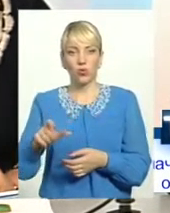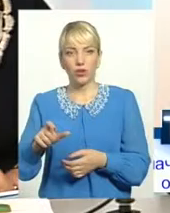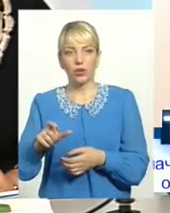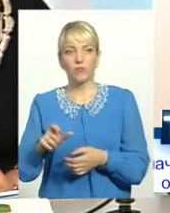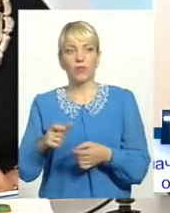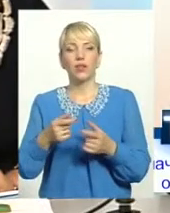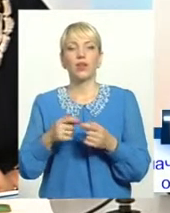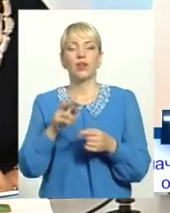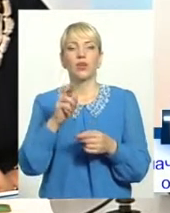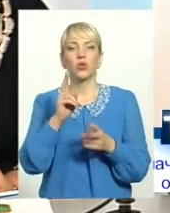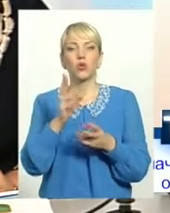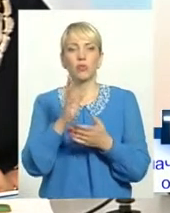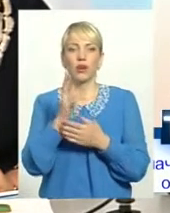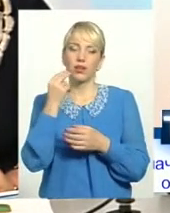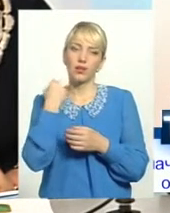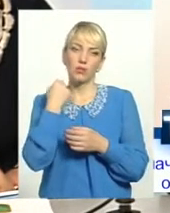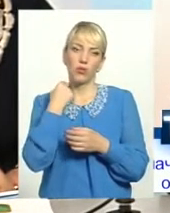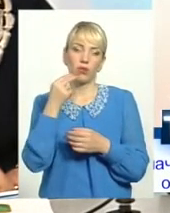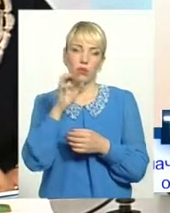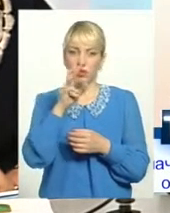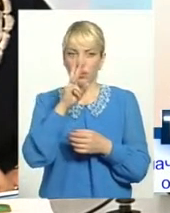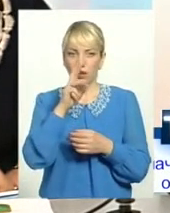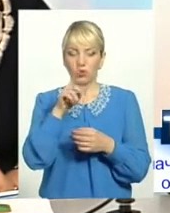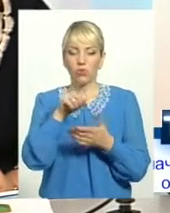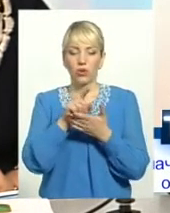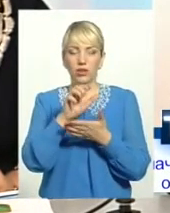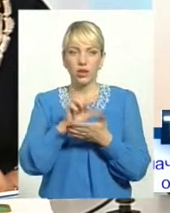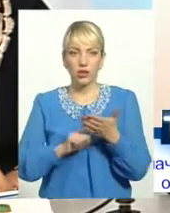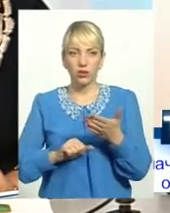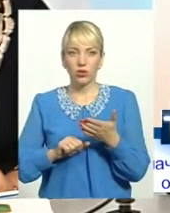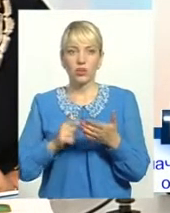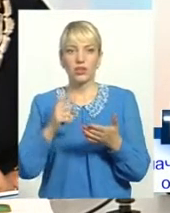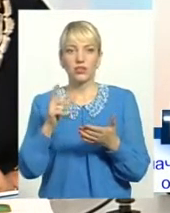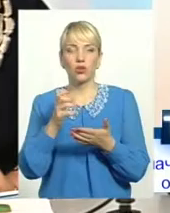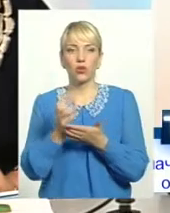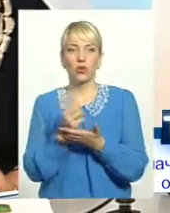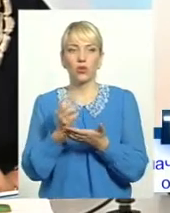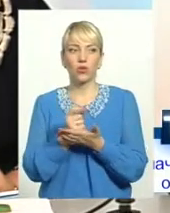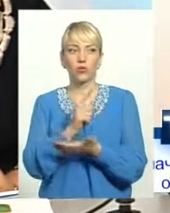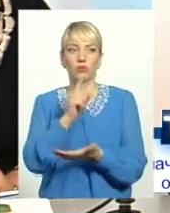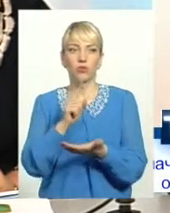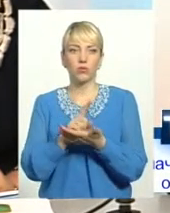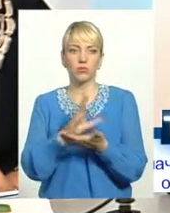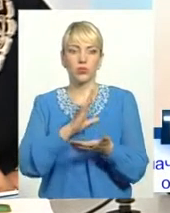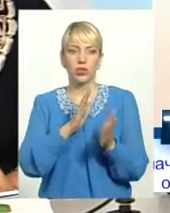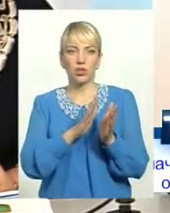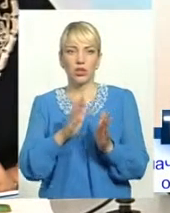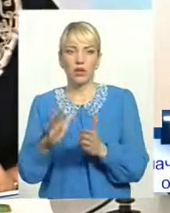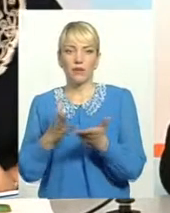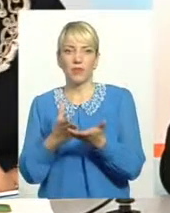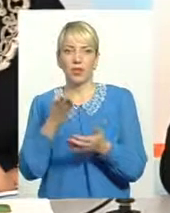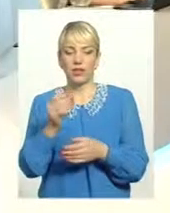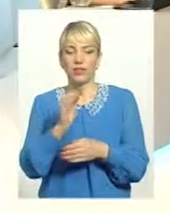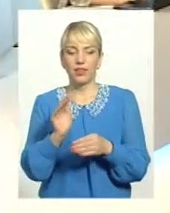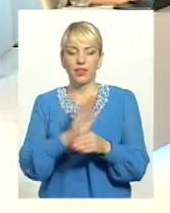ті, що мають борг по заробітній платі, податок з доходів фізичних осіб повинен в обов'язковому порядку бути сплачений не